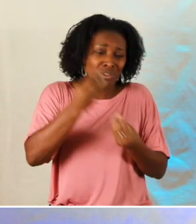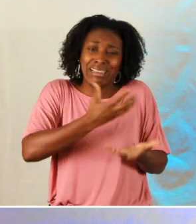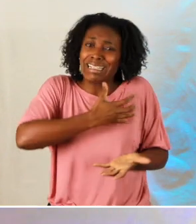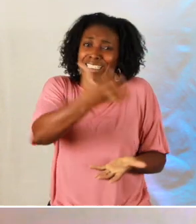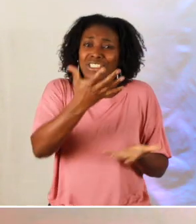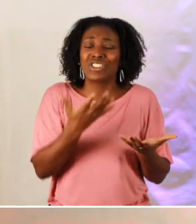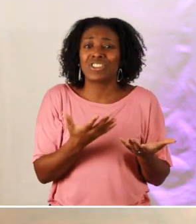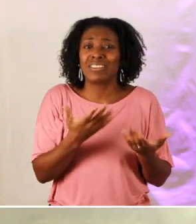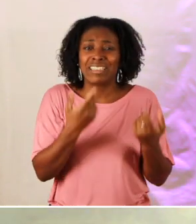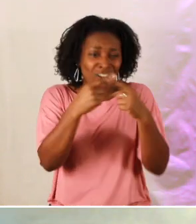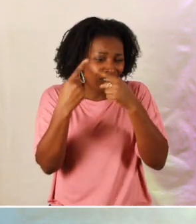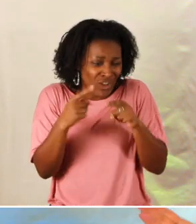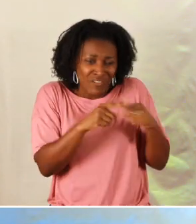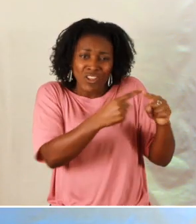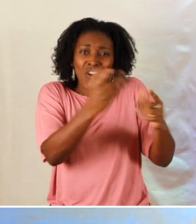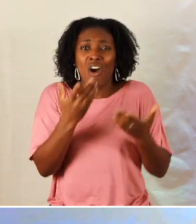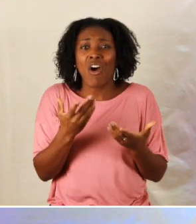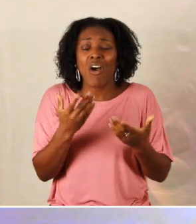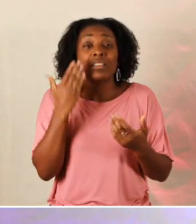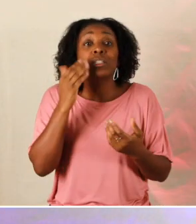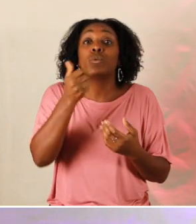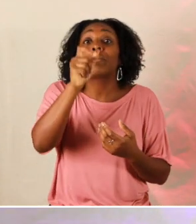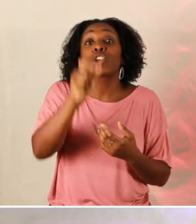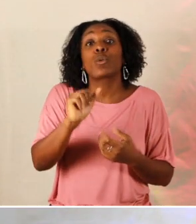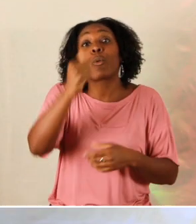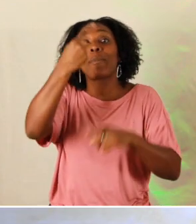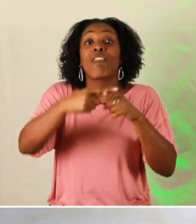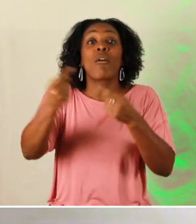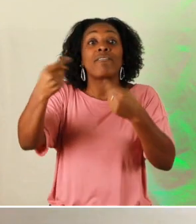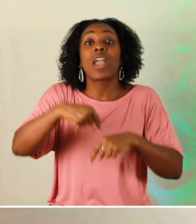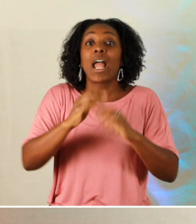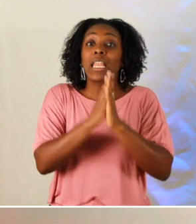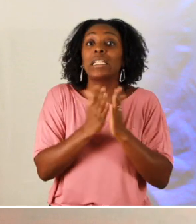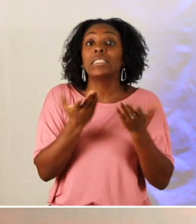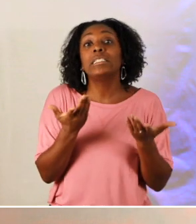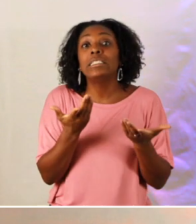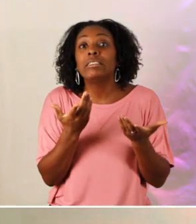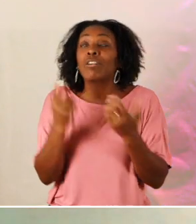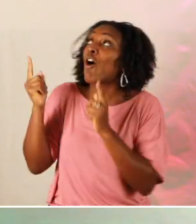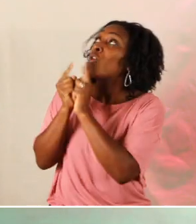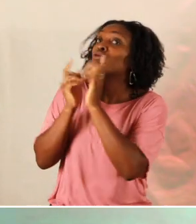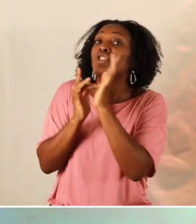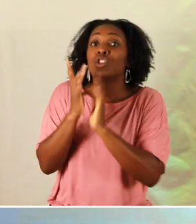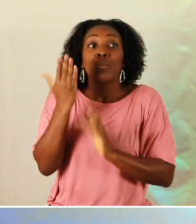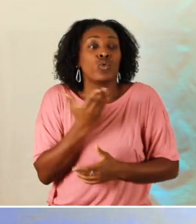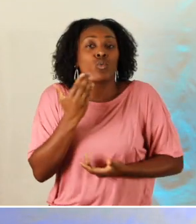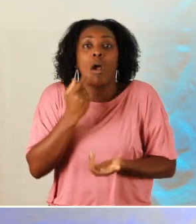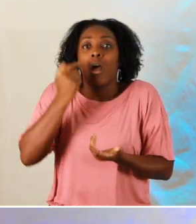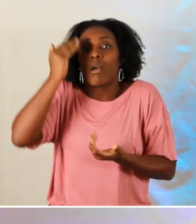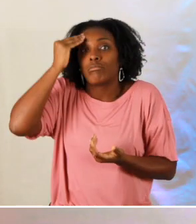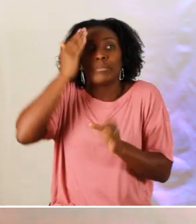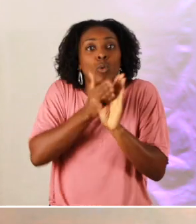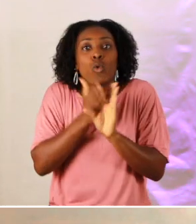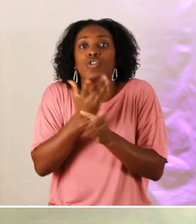la grâce de dieu et quand quelqu'un et bien vient peut-être pour la première fois rencontre jésus christ et qu'il a des besoins que ce